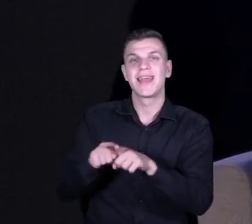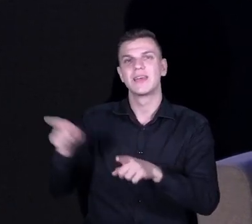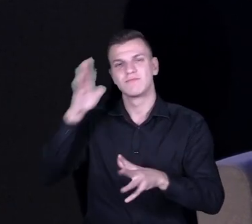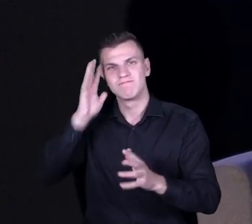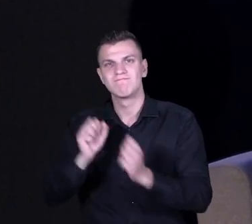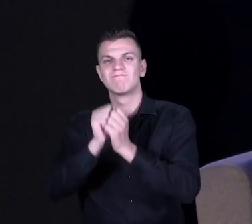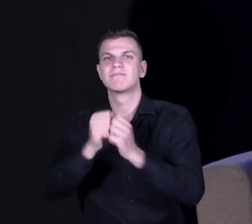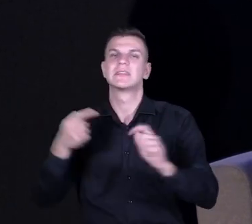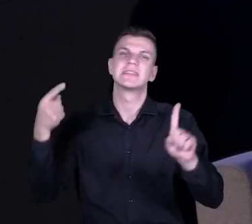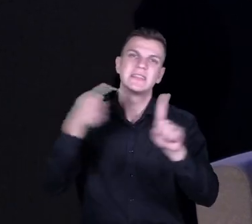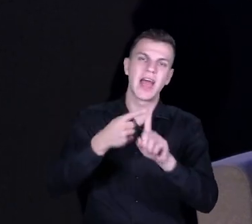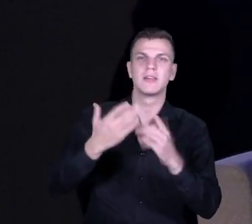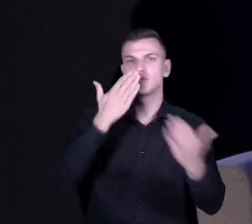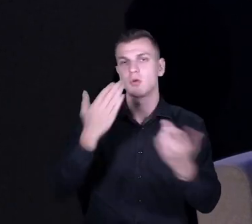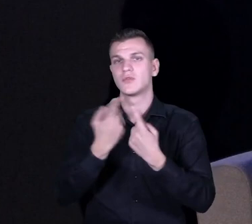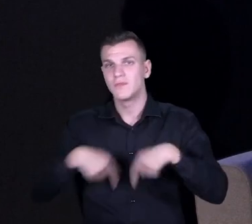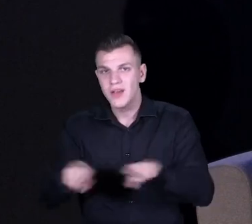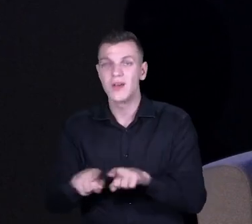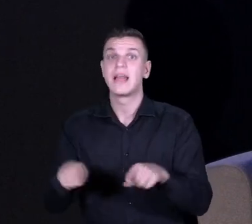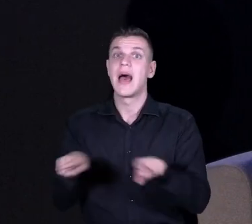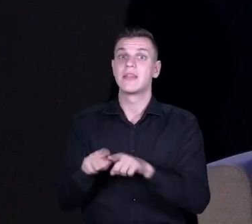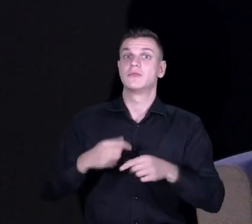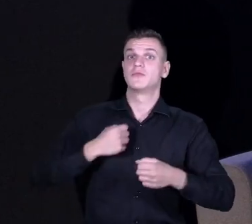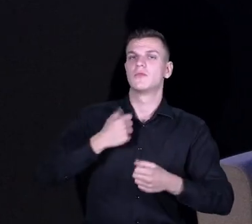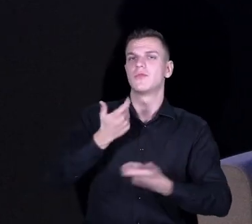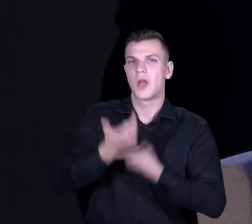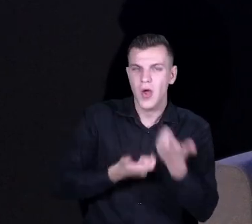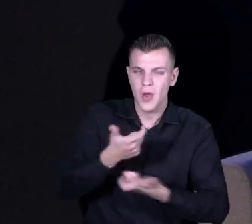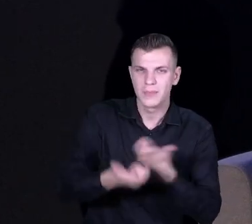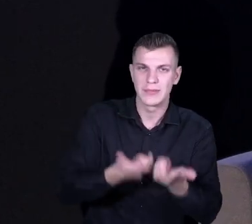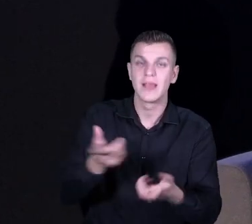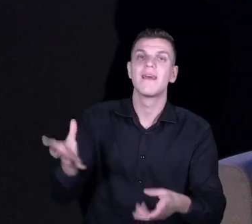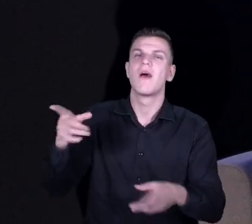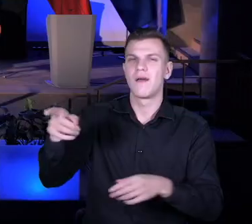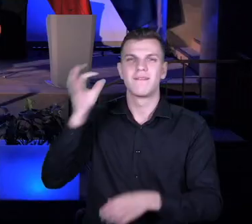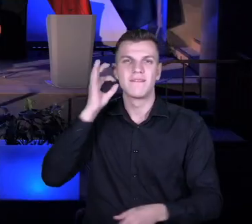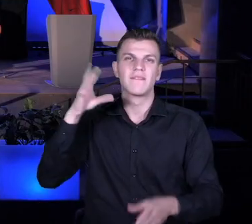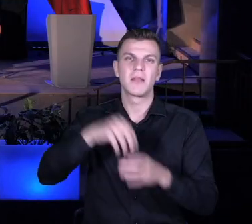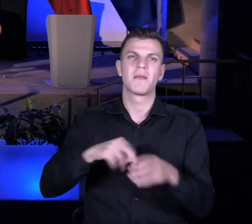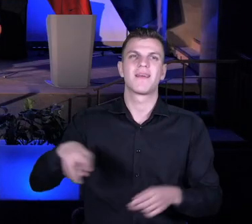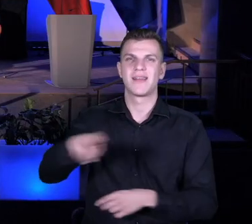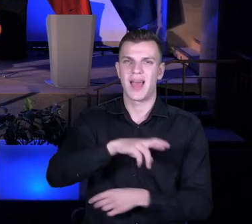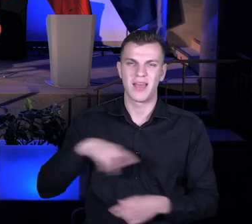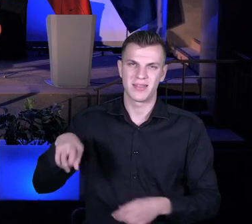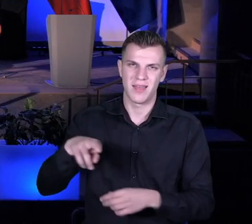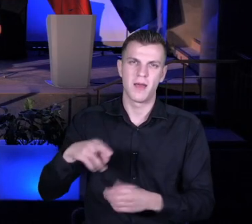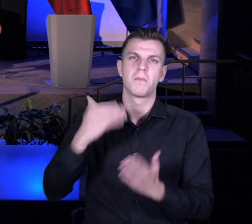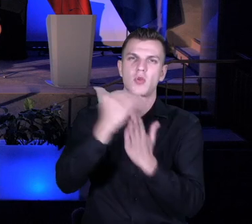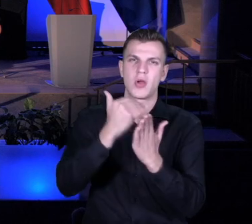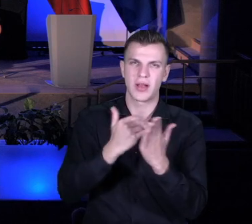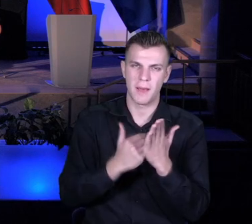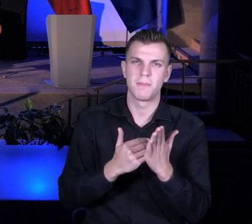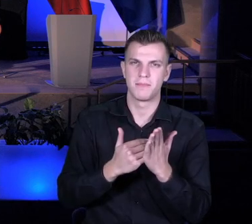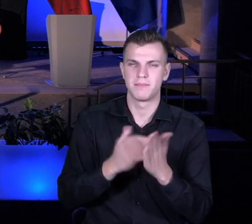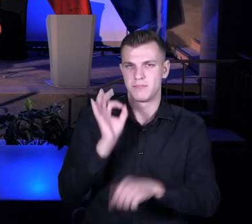koncepcji, później w trakcie realizacji. Była członkiem Rady Programowej Szkoły dla Innowatora, ale też